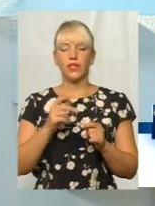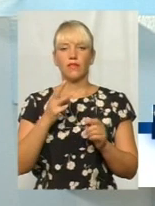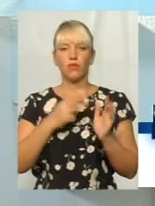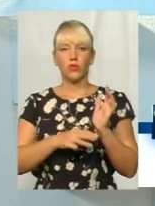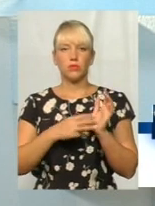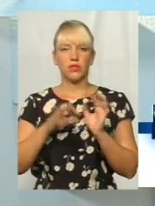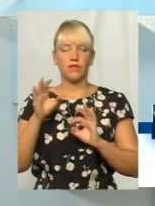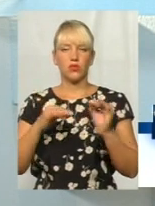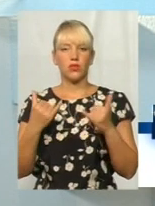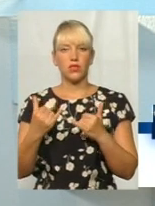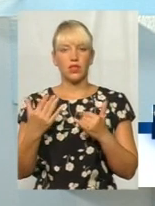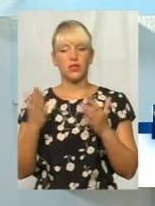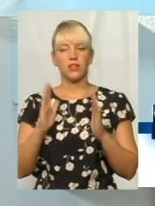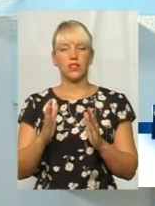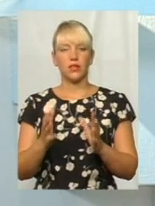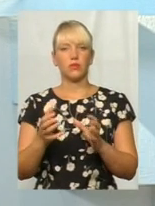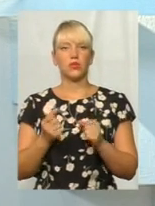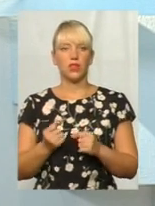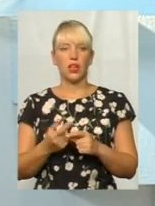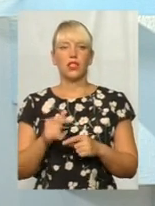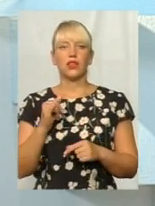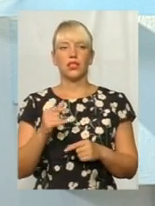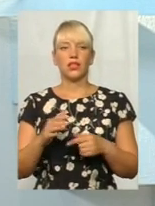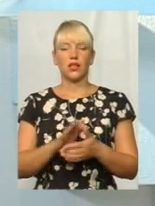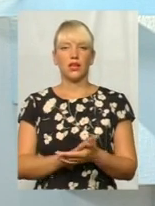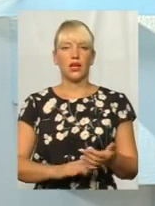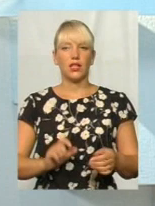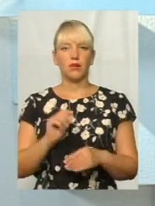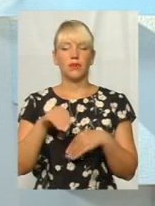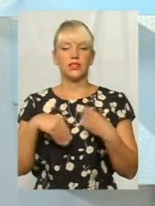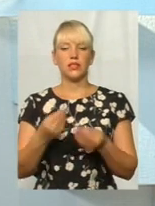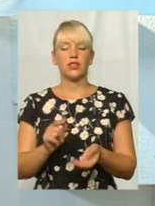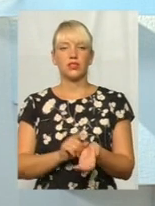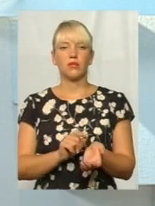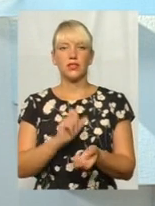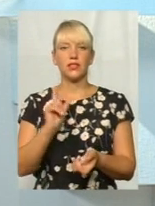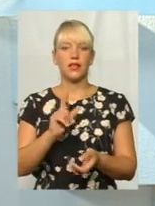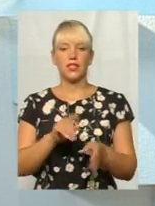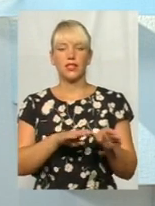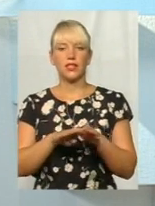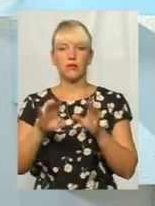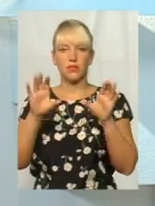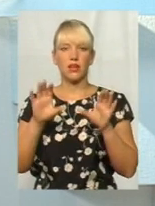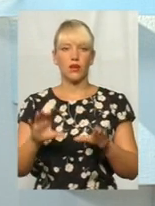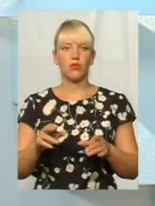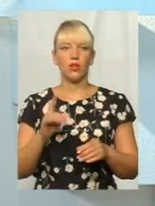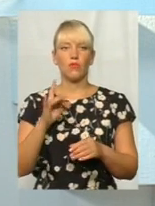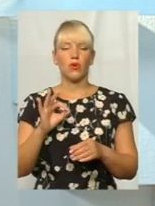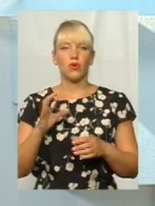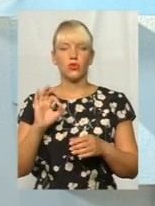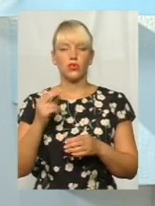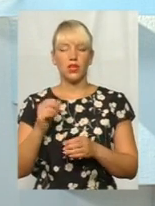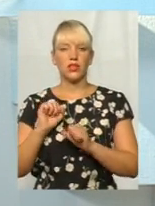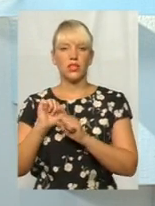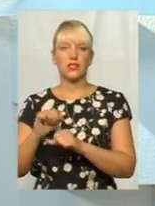прожиткового мінімуму. Далі, призначення пенсії за єдиним законом про загальнобов'язкове державне пенсійне страхування не будуть